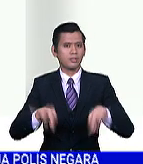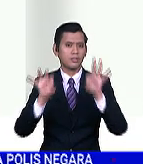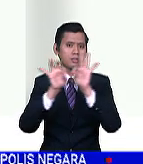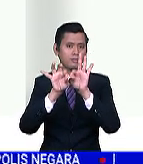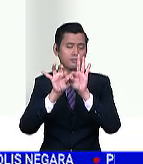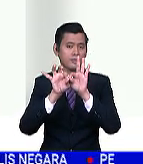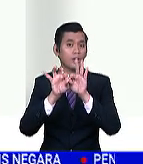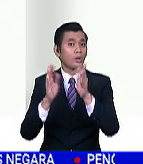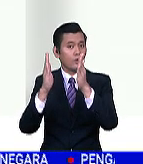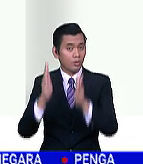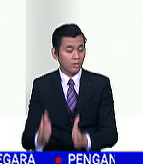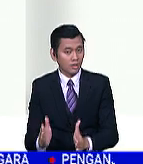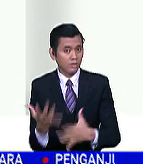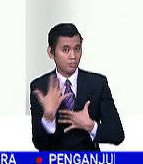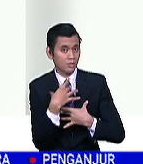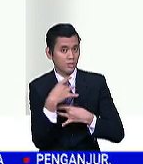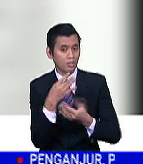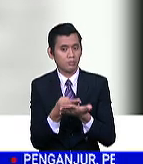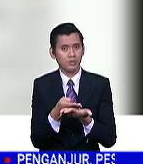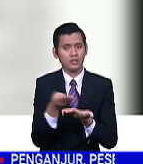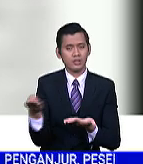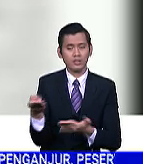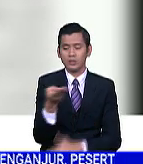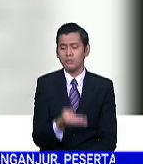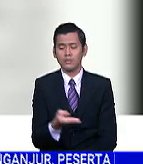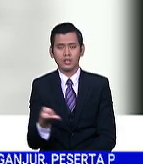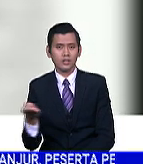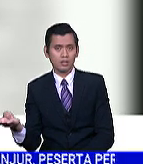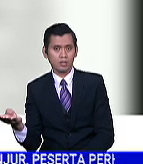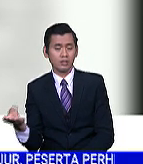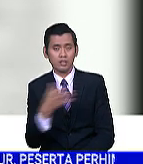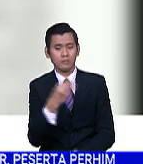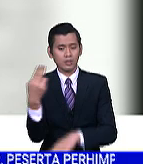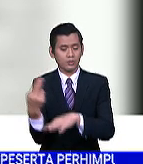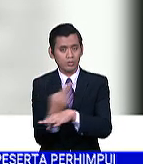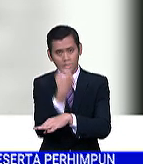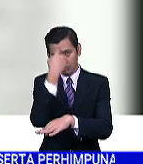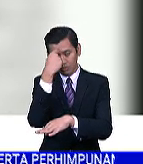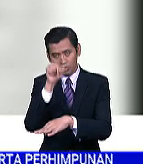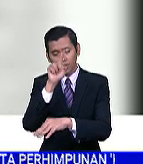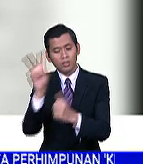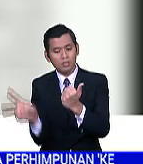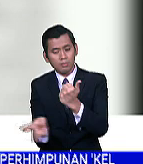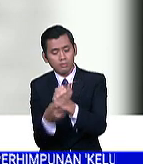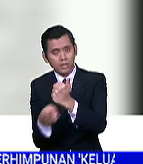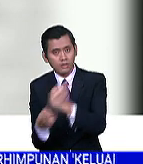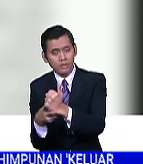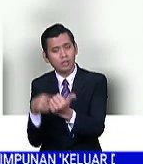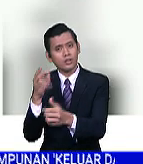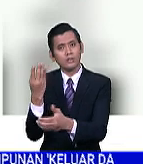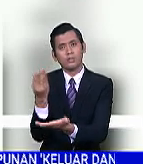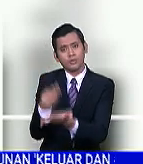Pengguna juga didapati lebih cenderung memperuntukkan sebahagian pendapatan untuk tujuan menabung bagi menghadapi ketidaktentuan